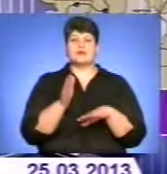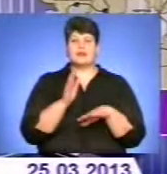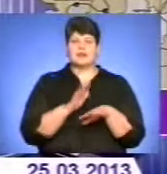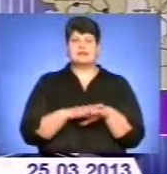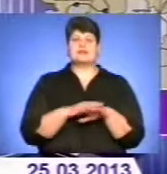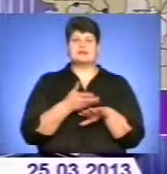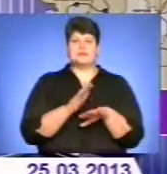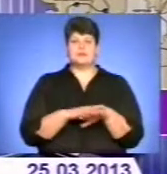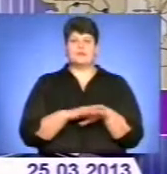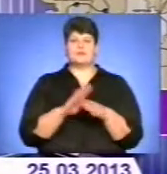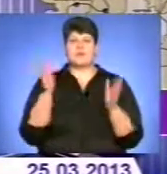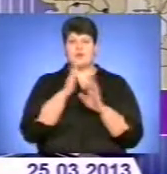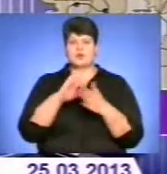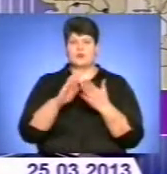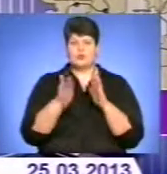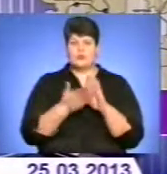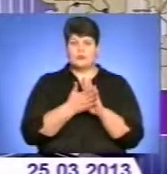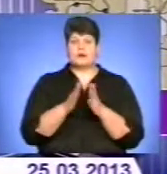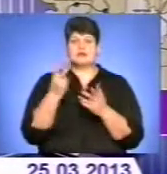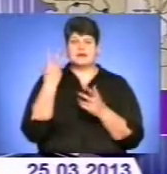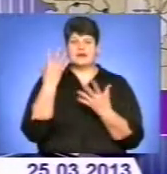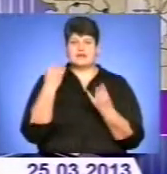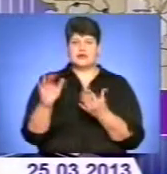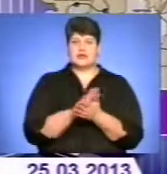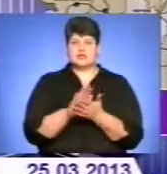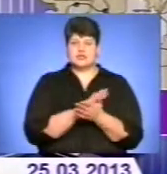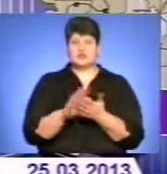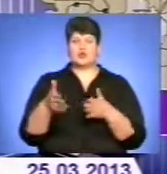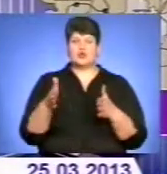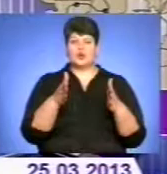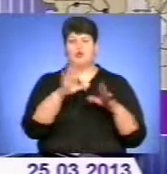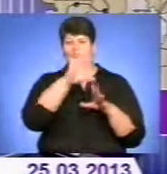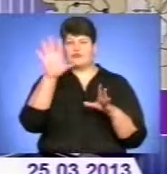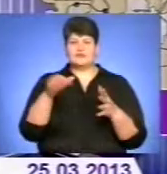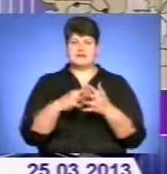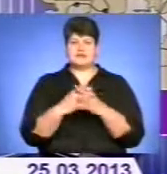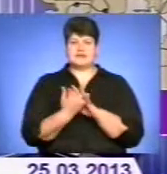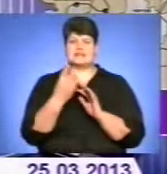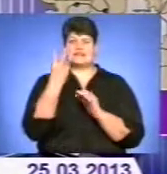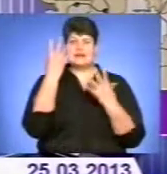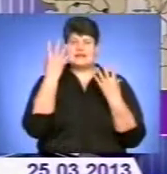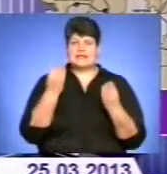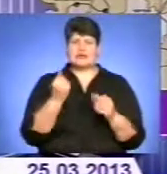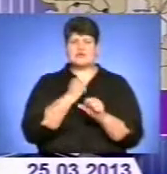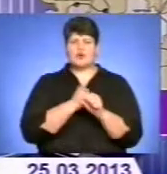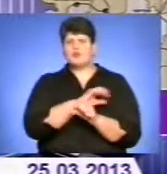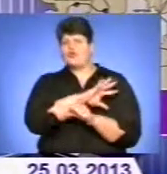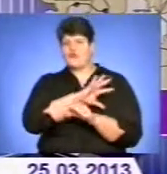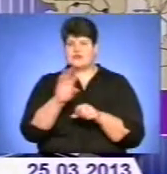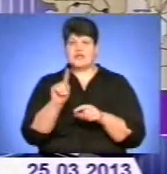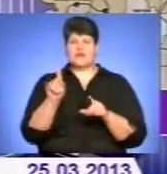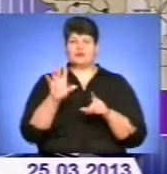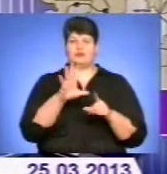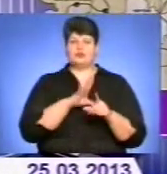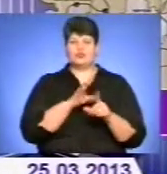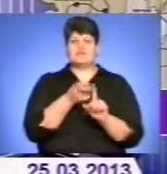складних погодних умов. За два дні розчищено дорогою у всіх населених пунктах. За два дні зроблено все, що був